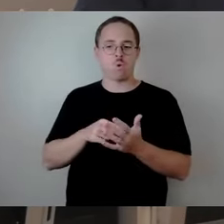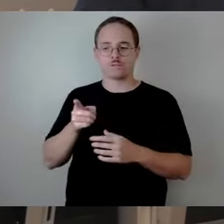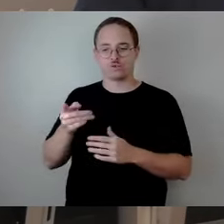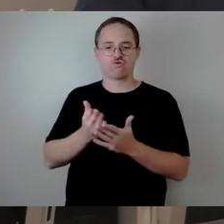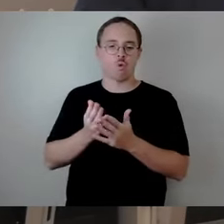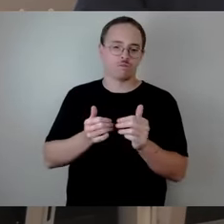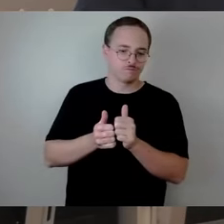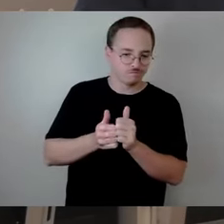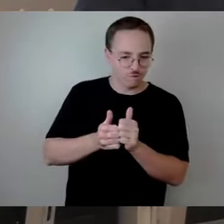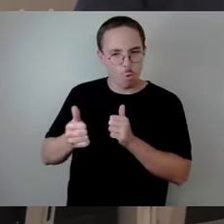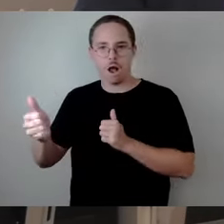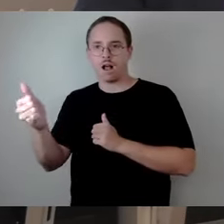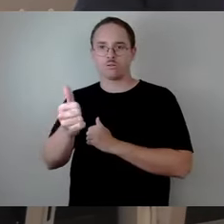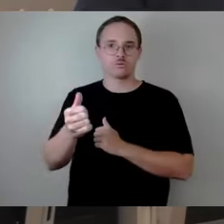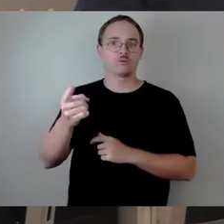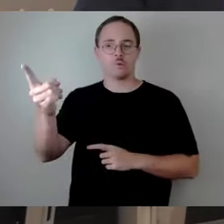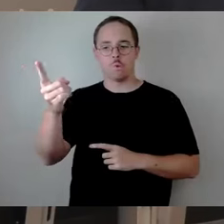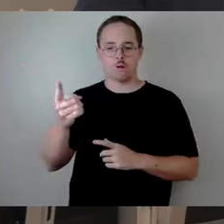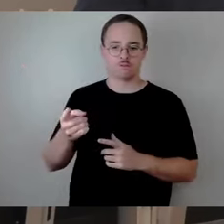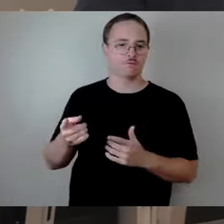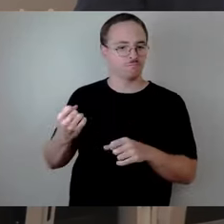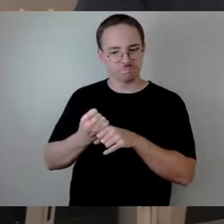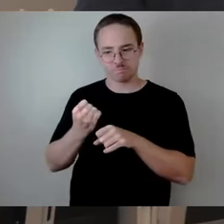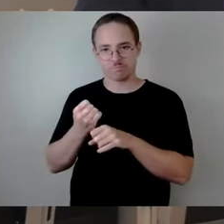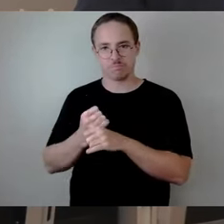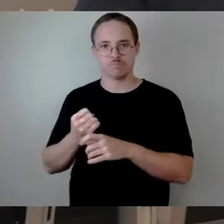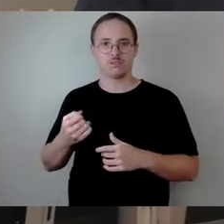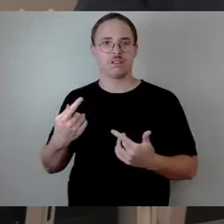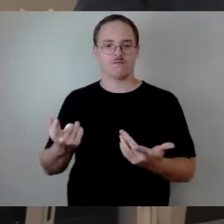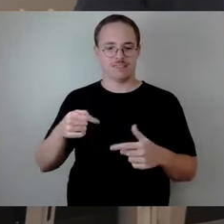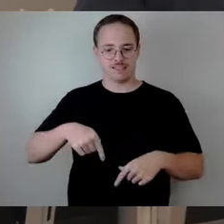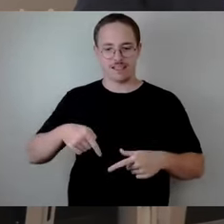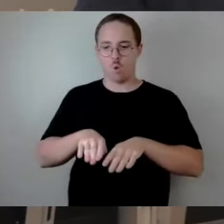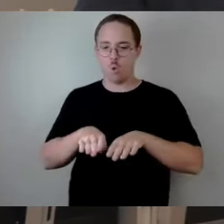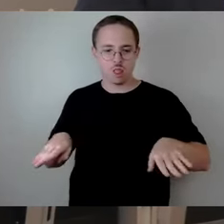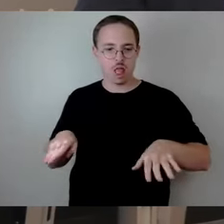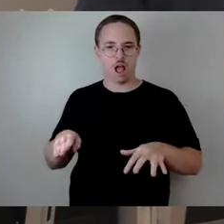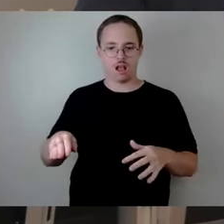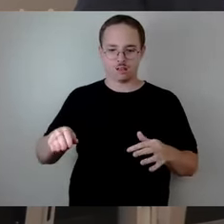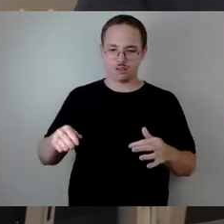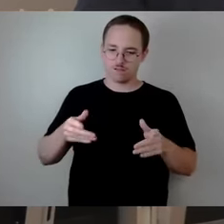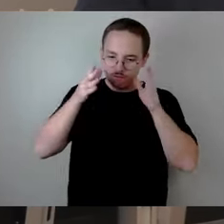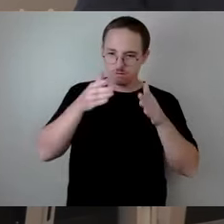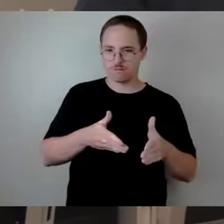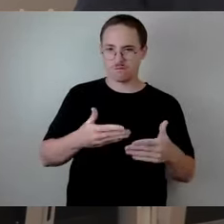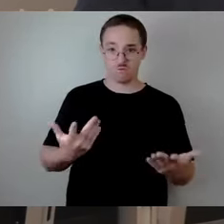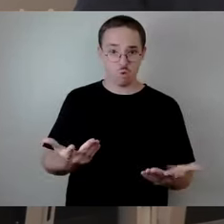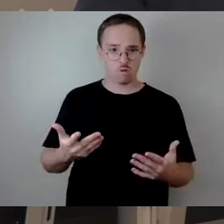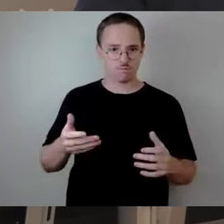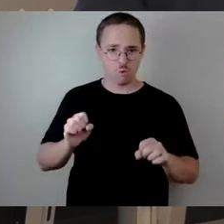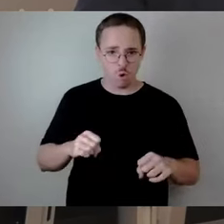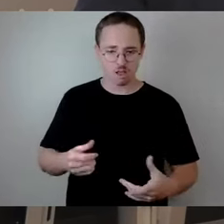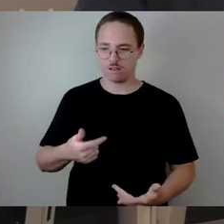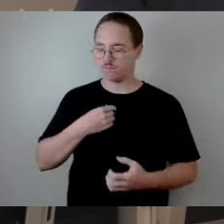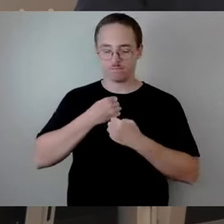zu ihrer eigenen Partei, anstatt sich um die Grundlagen dieser Stadt zu kümmern. Kann das sein? Der Platz der Kragen. Das,